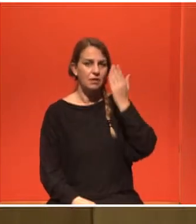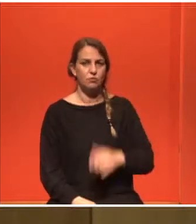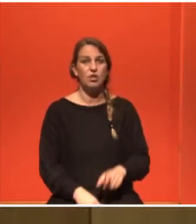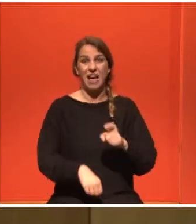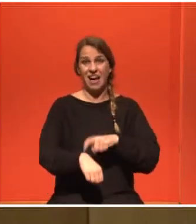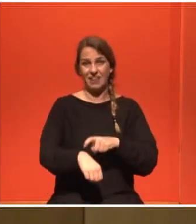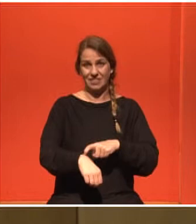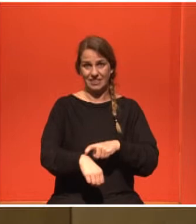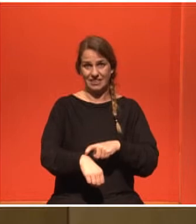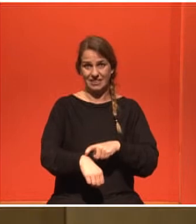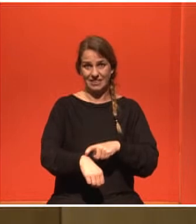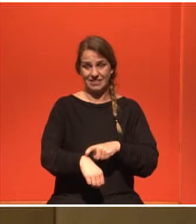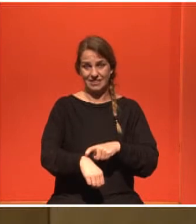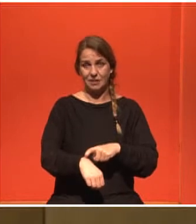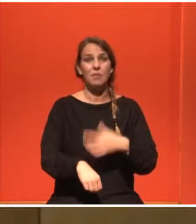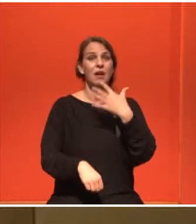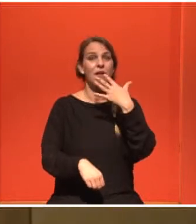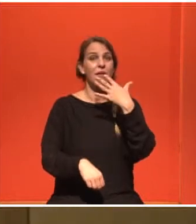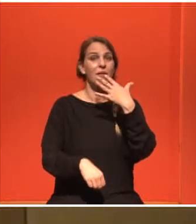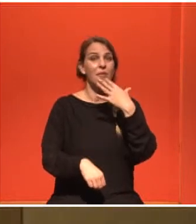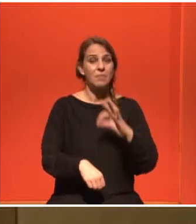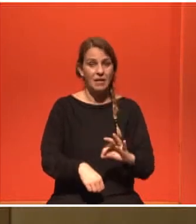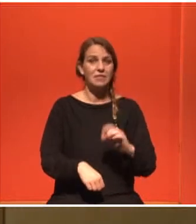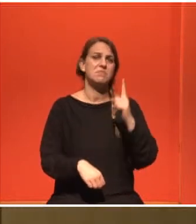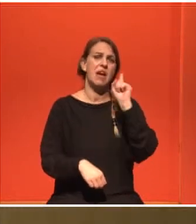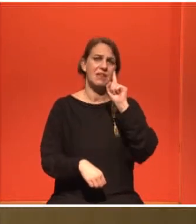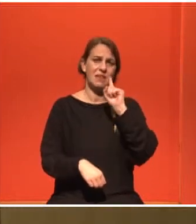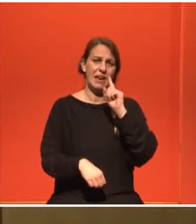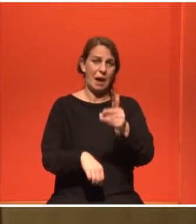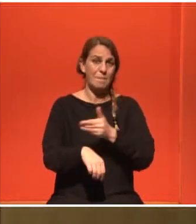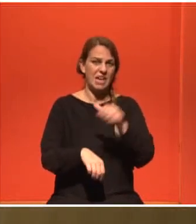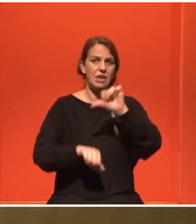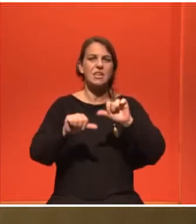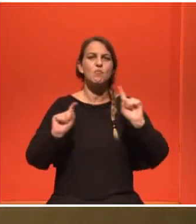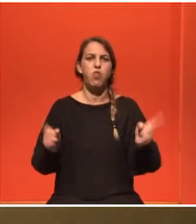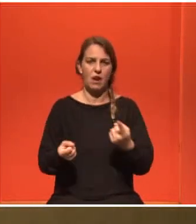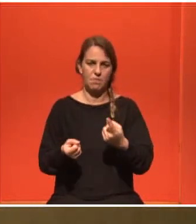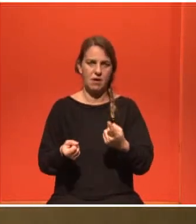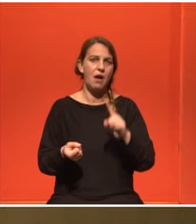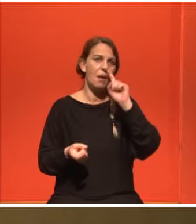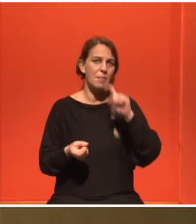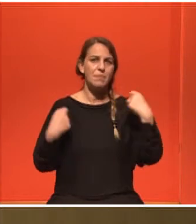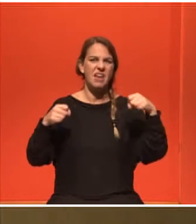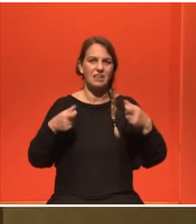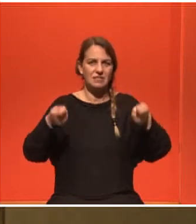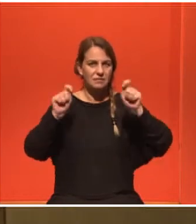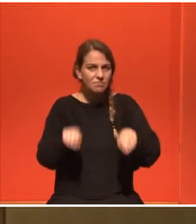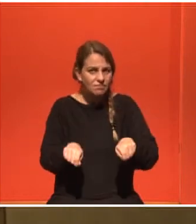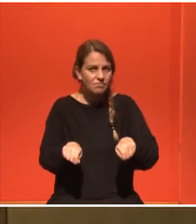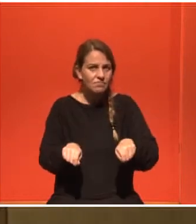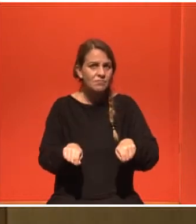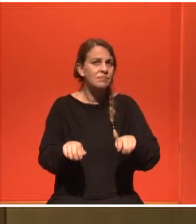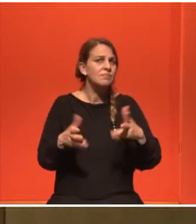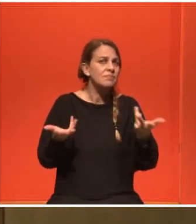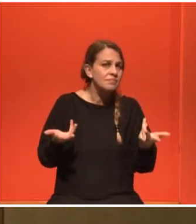γυναίκες πριν ξεκινήσουν χημιοθεραπεία θα πρέπει να αποφεύγεται η άσκηση για κάποιες μέρες. Δεδομένου ότι οι ειδικοί της άσκηση θεωρούν ότι οι ασθενείς θα πρέπει να ξεκινούν τη